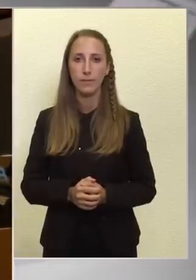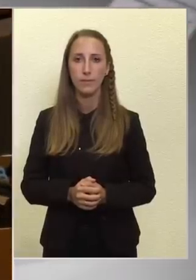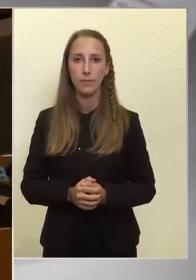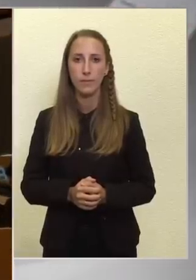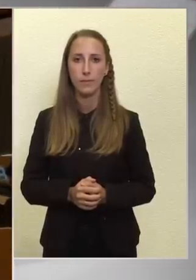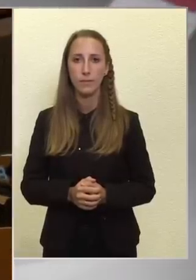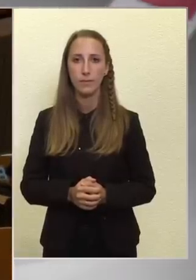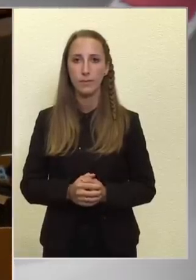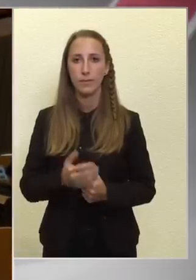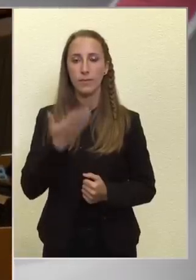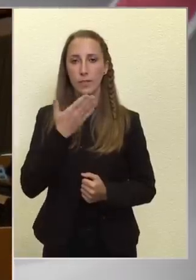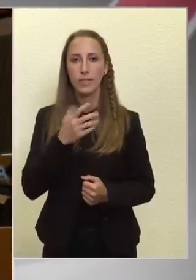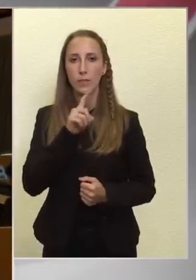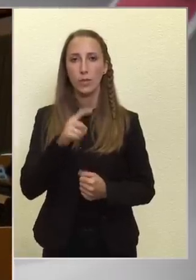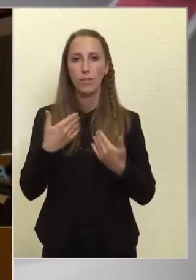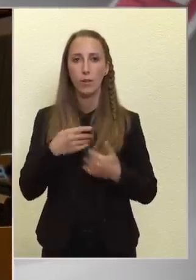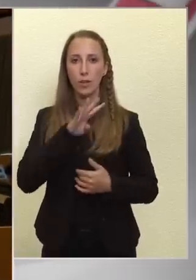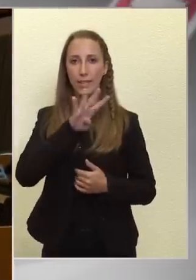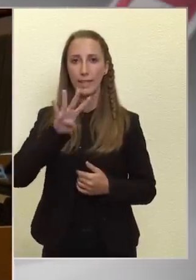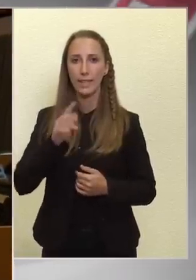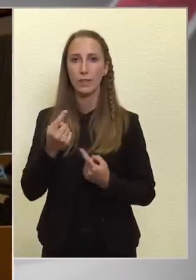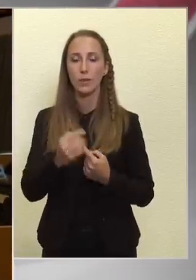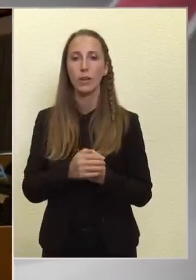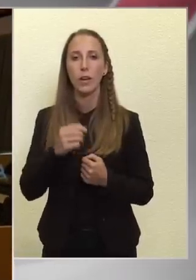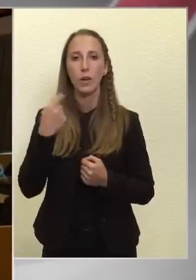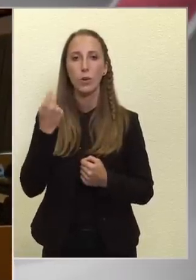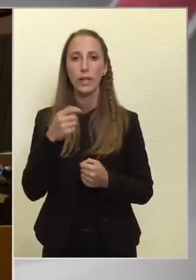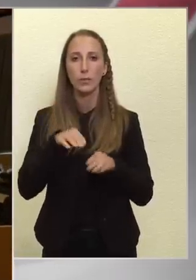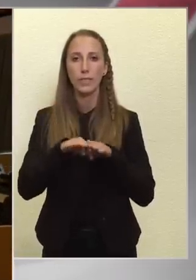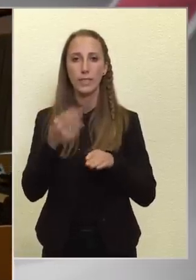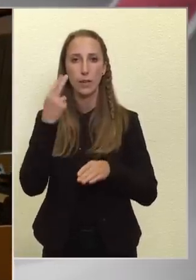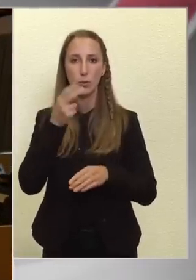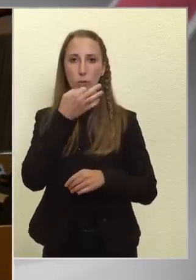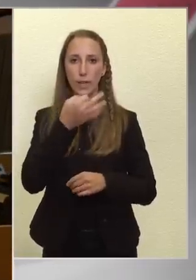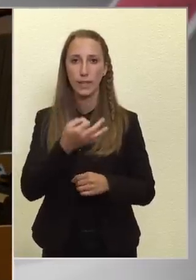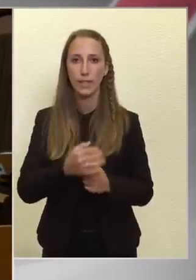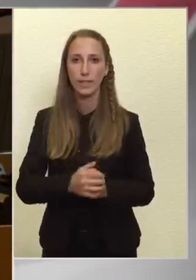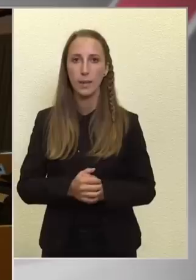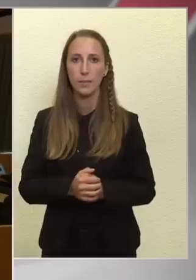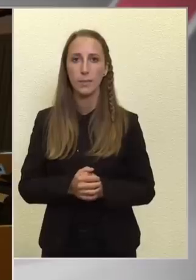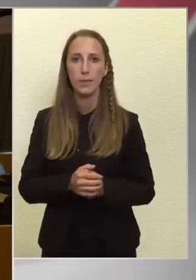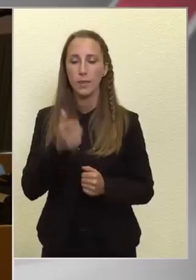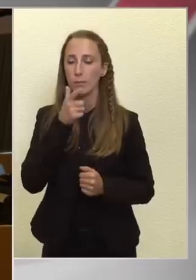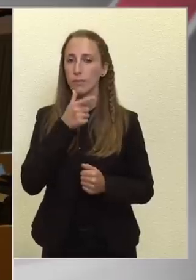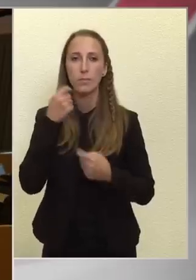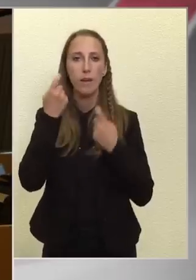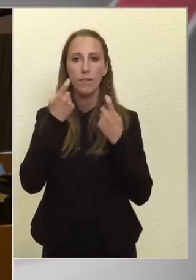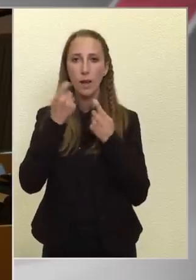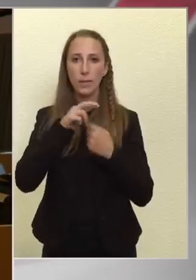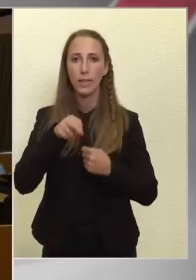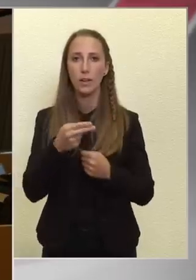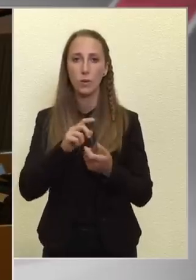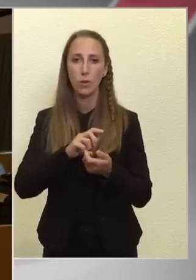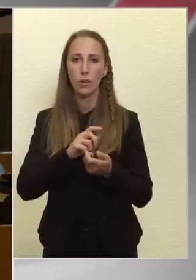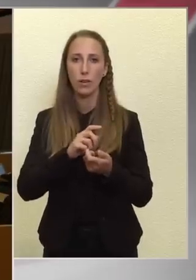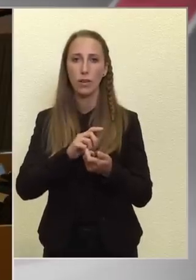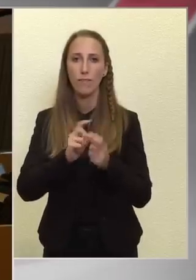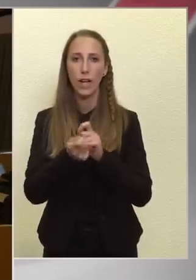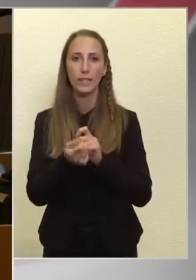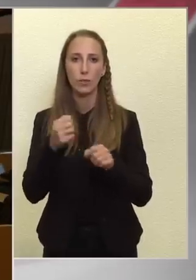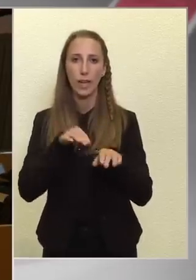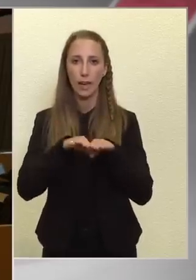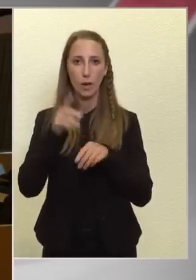Hassán Zolta, amelyik a 444-től. A gulyás miniszter úrtól kérdezem, hogy mi a véleménye arról, hogy leváltották a